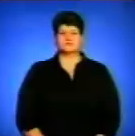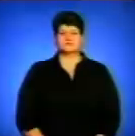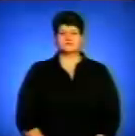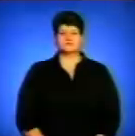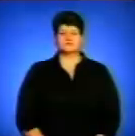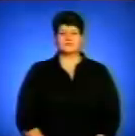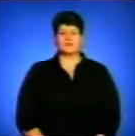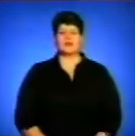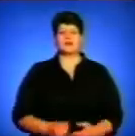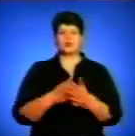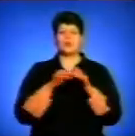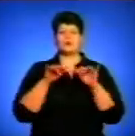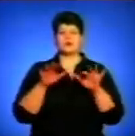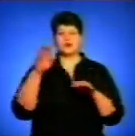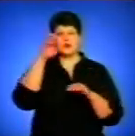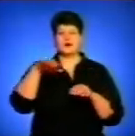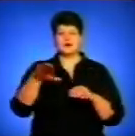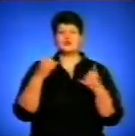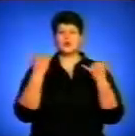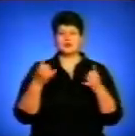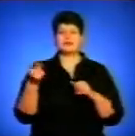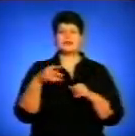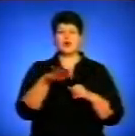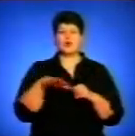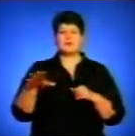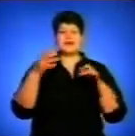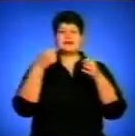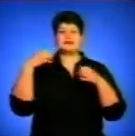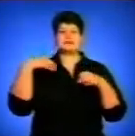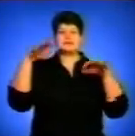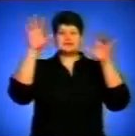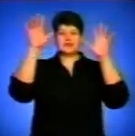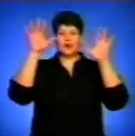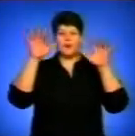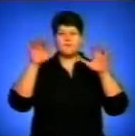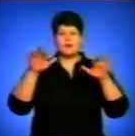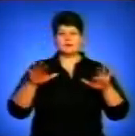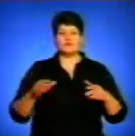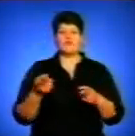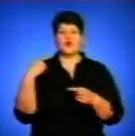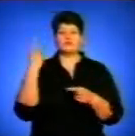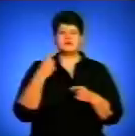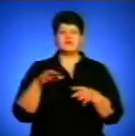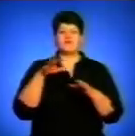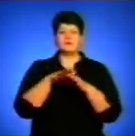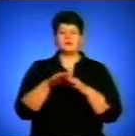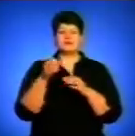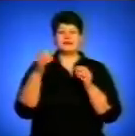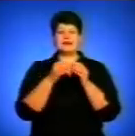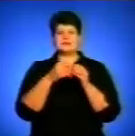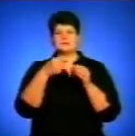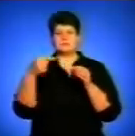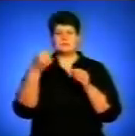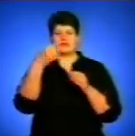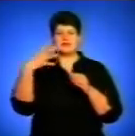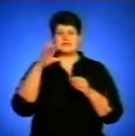І до подій краю. Сьогодні на Тернопільщині снігопаде. По області випало від 10 до 15 сантиметрів